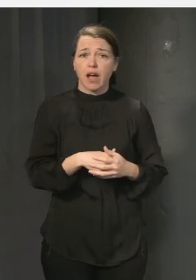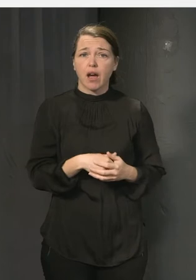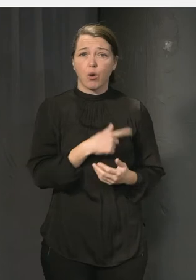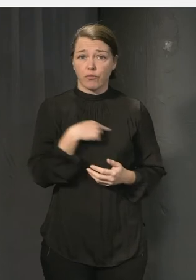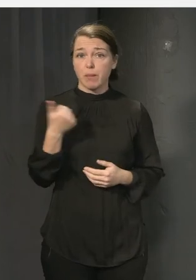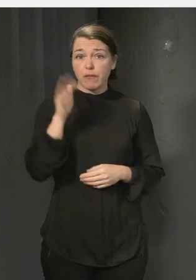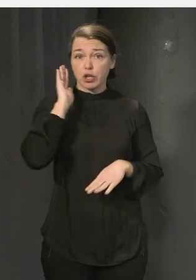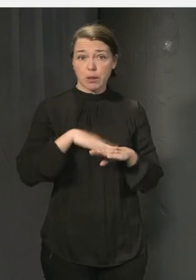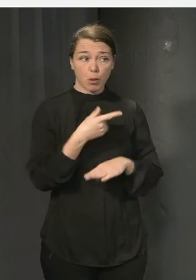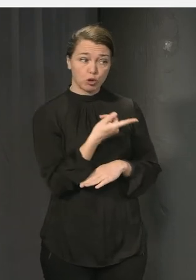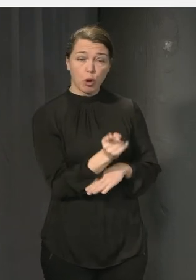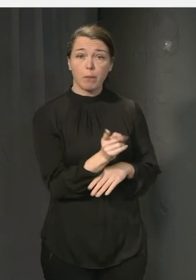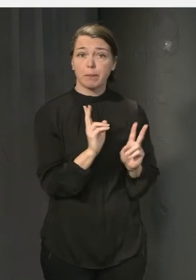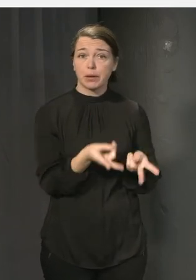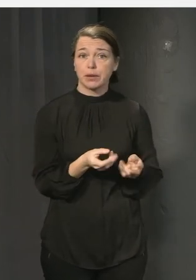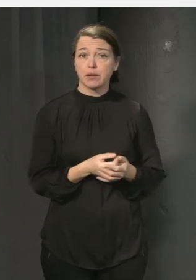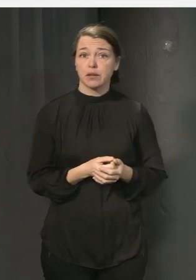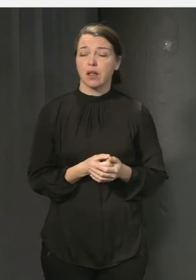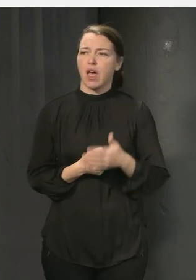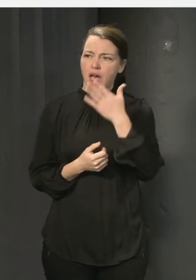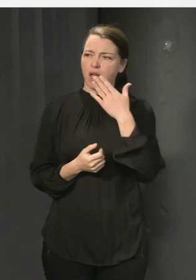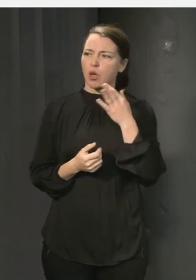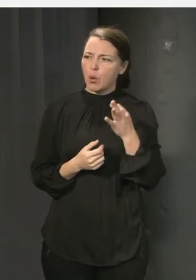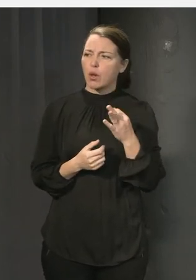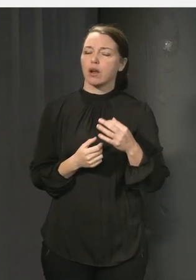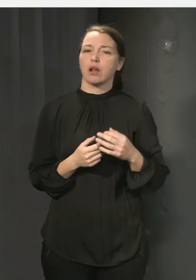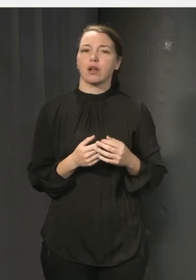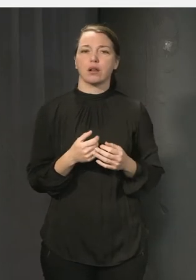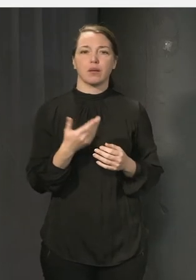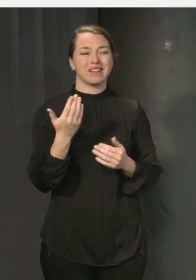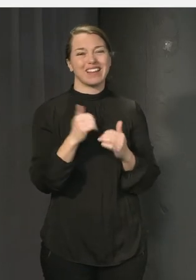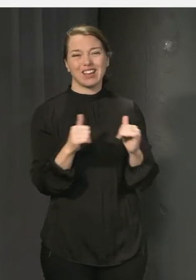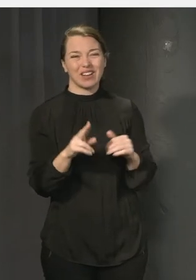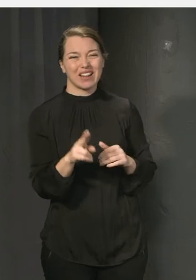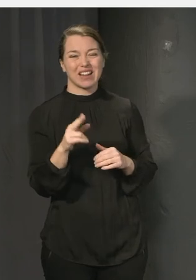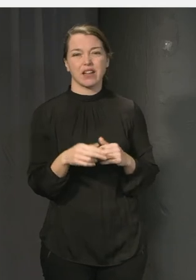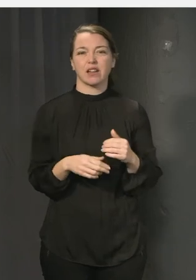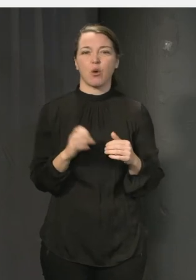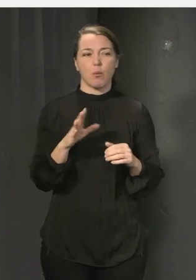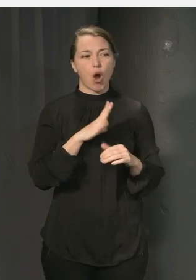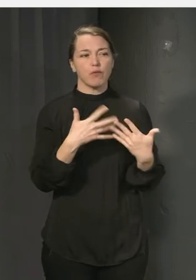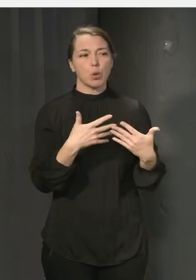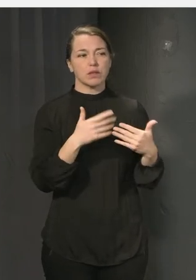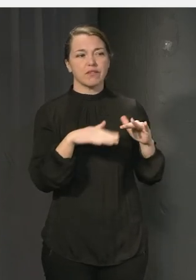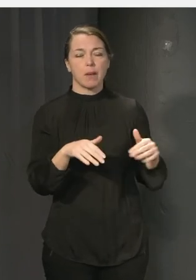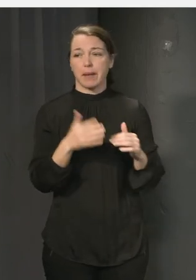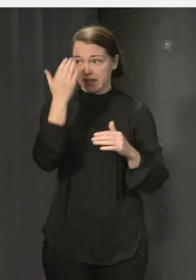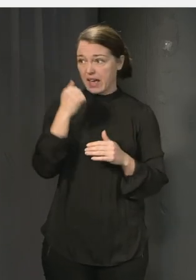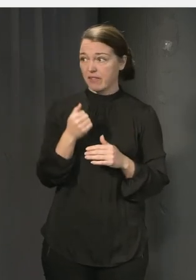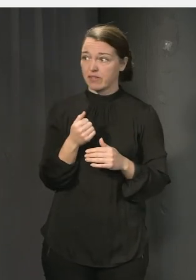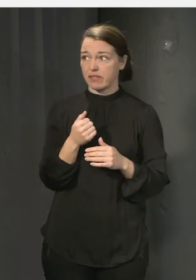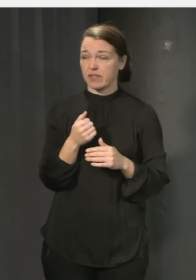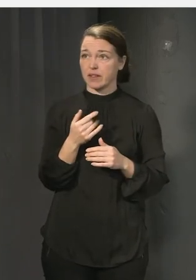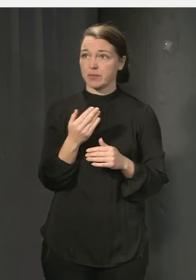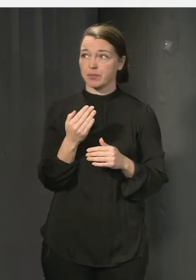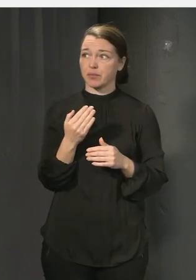också. Kan man bli tydligare Jag inte om jag vill göra någon skillnad mellan det med funktionsvariation. Men kan man bli tydligare från